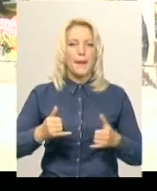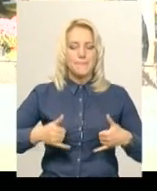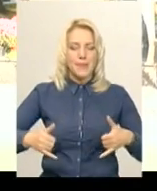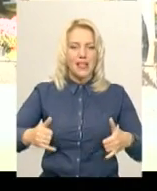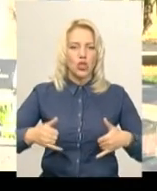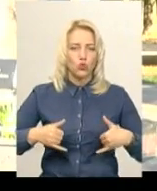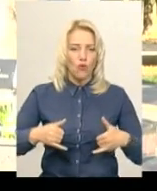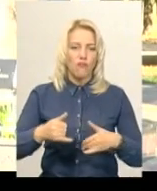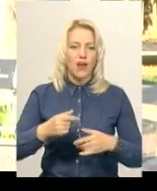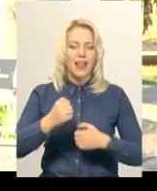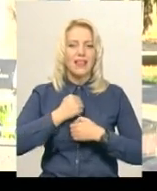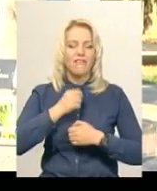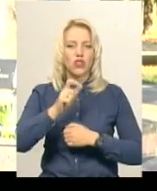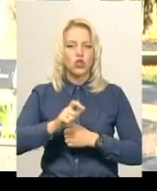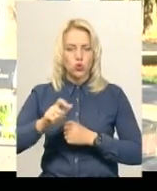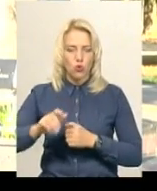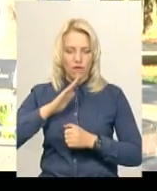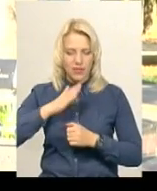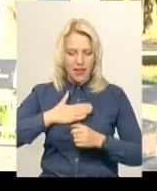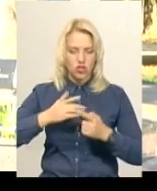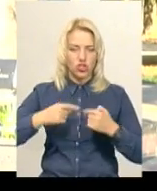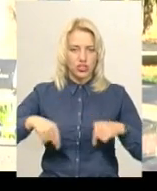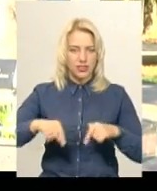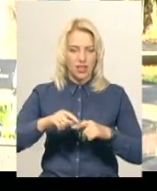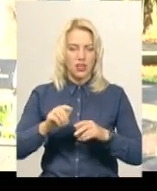військової частини, оздоблювали волонтери,